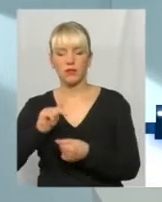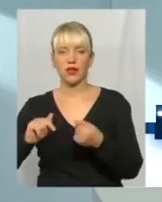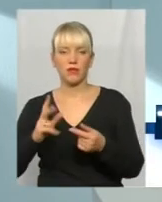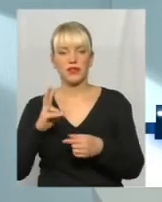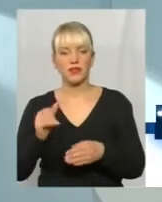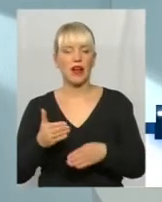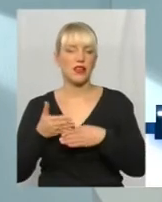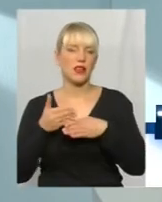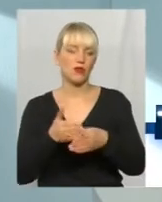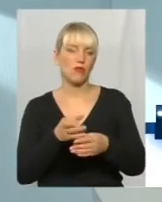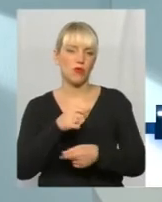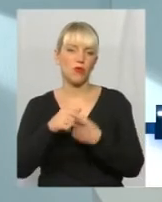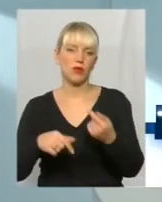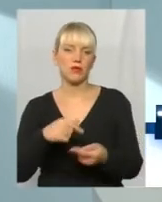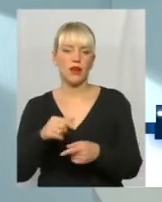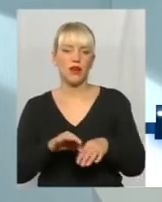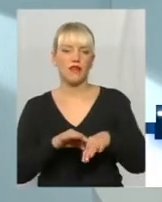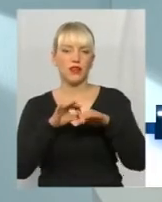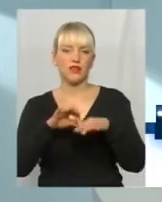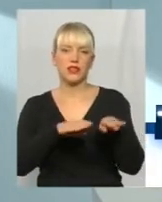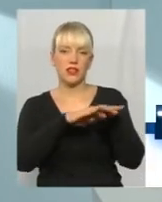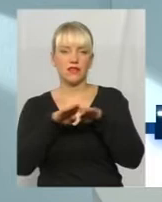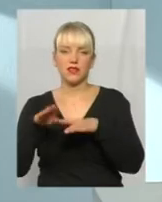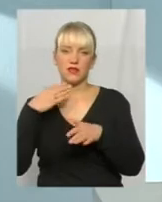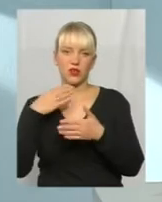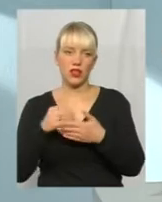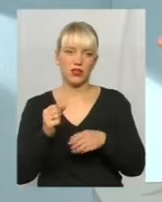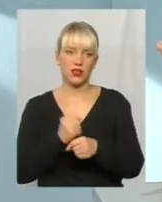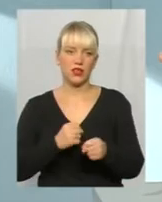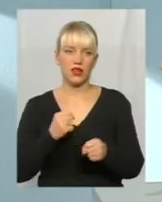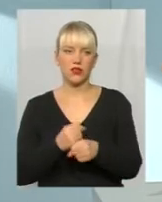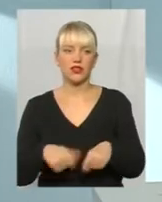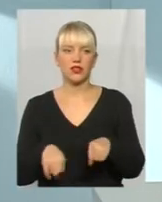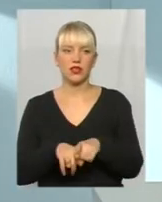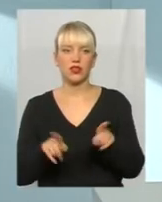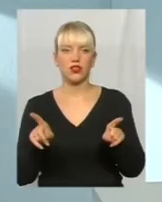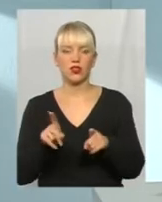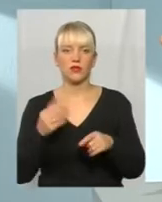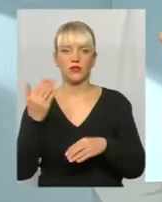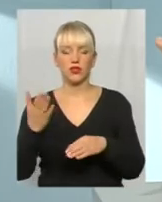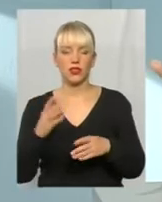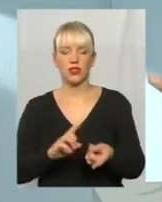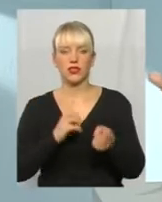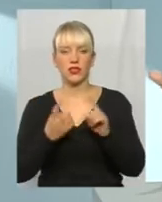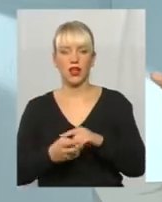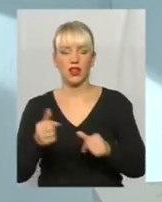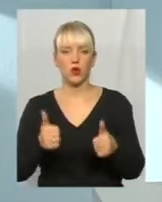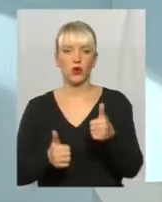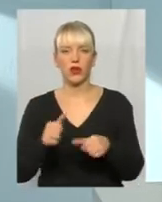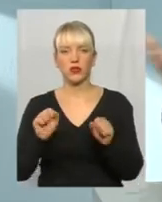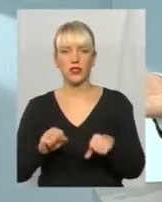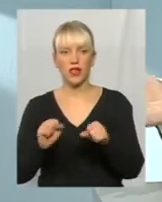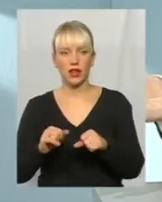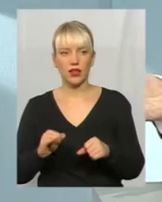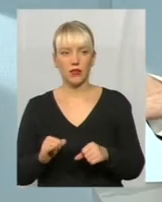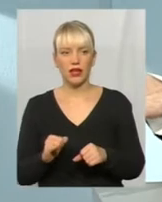підприємництву вивести рівень своєї діяльності таким чином, щоб вони стали і конкурентоздатними, і,